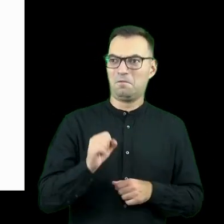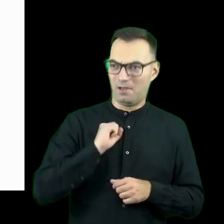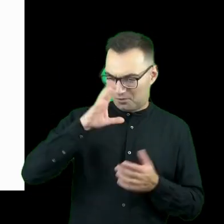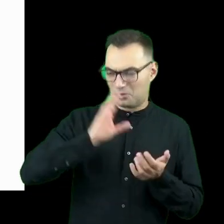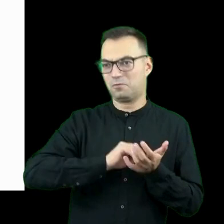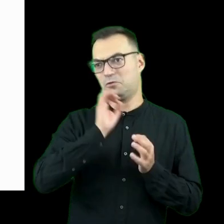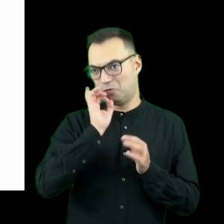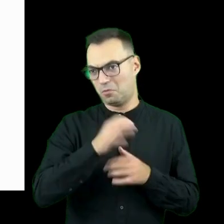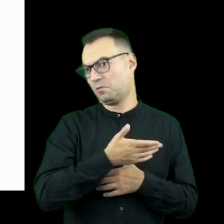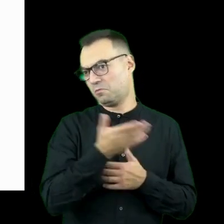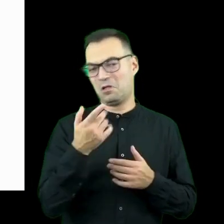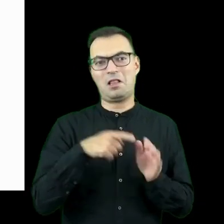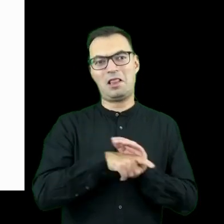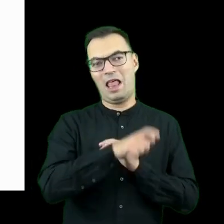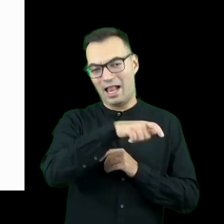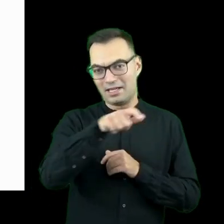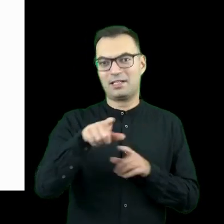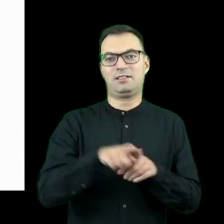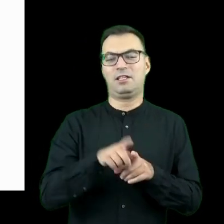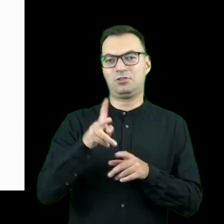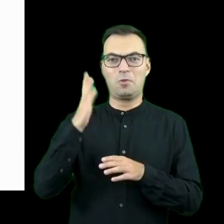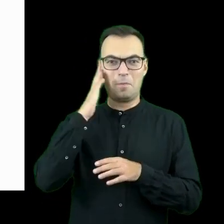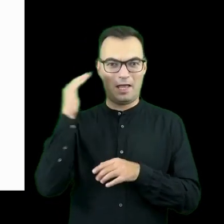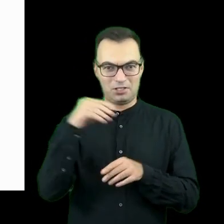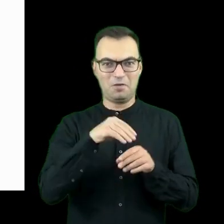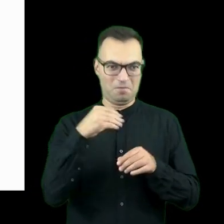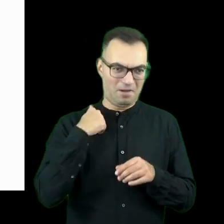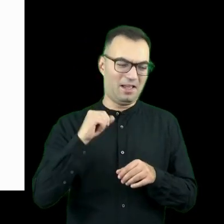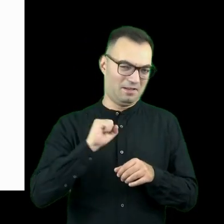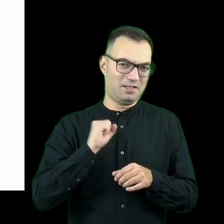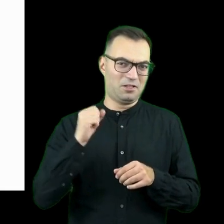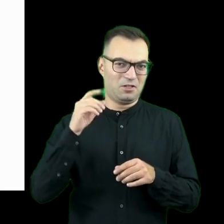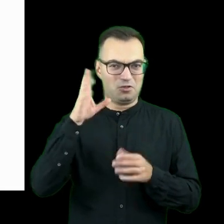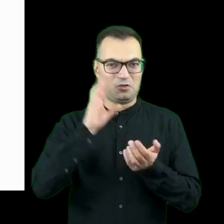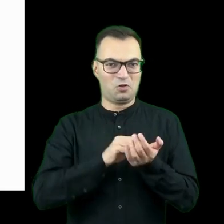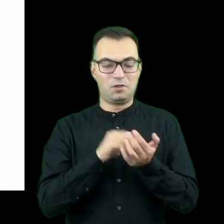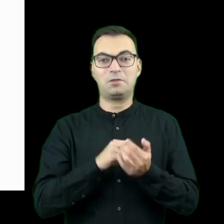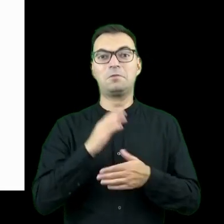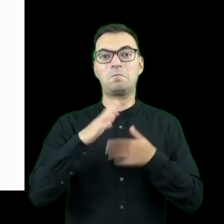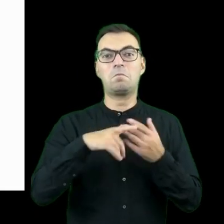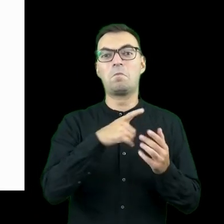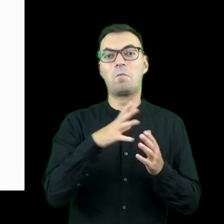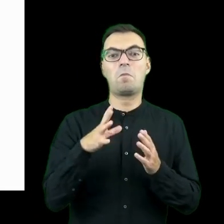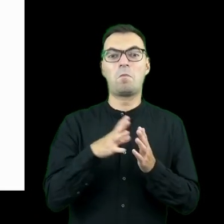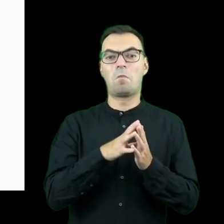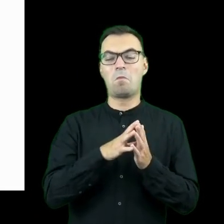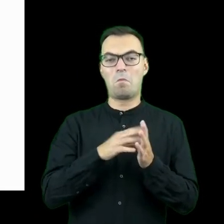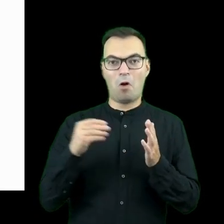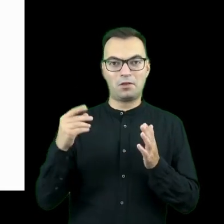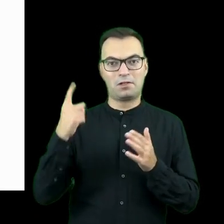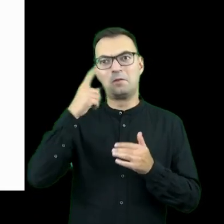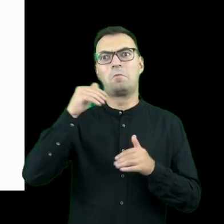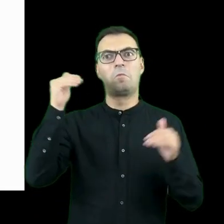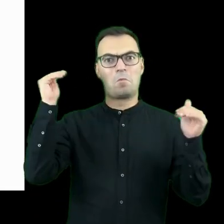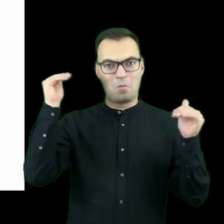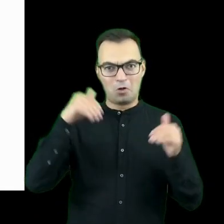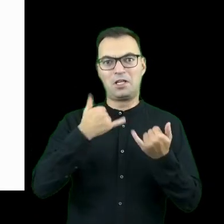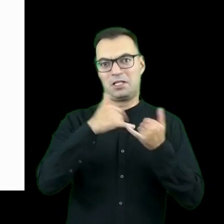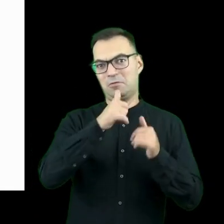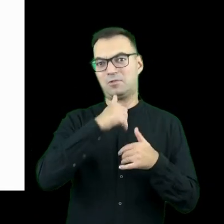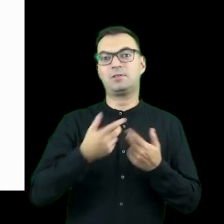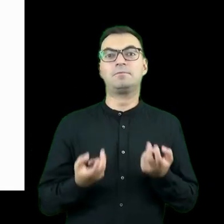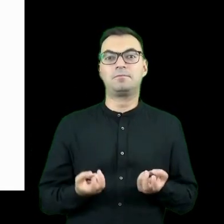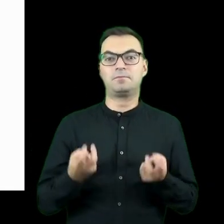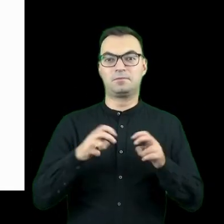doświadczenie zarówno dla nich jak i dla osób, które u nich mieszkały. Ten model uznali, że może być stosowany przez innych.